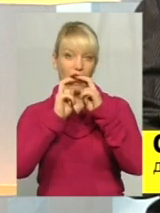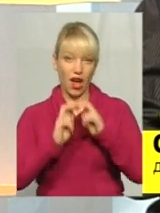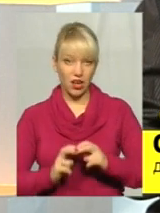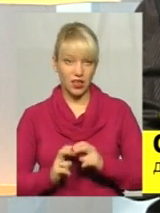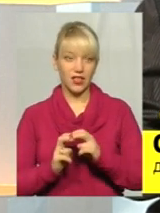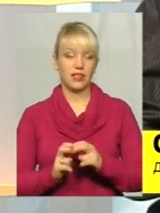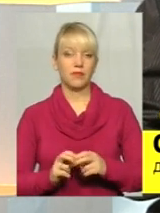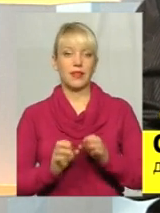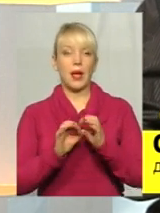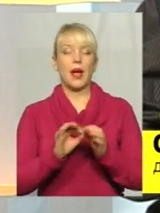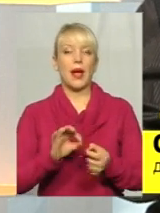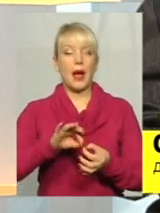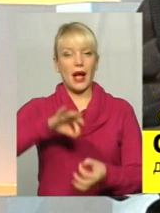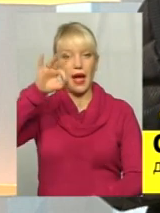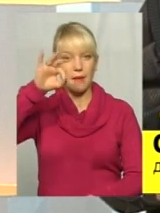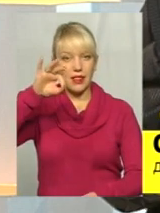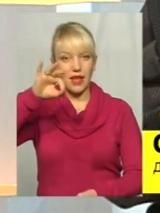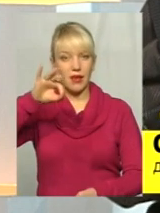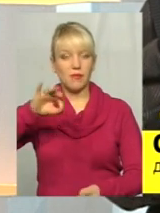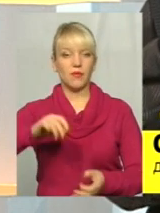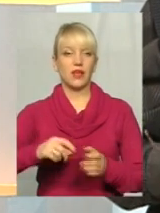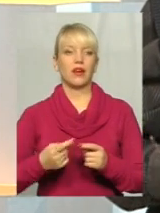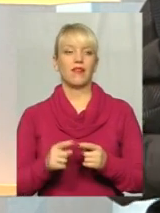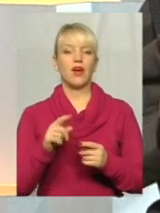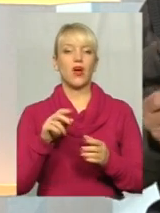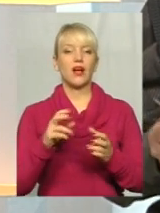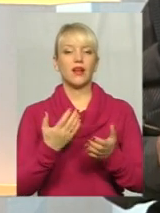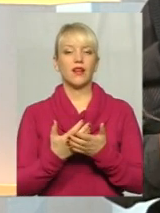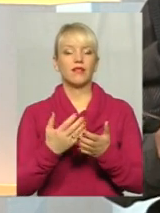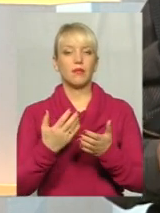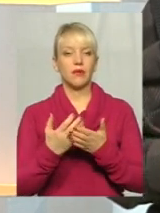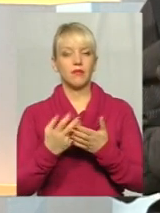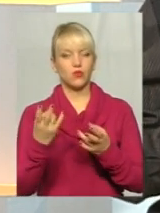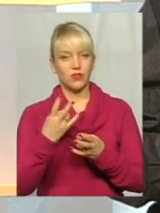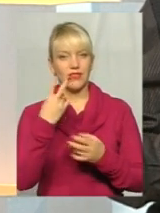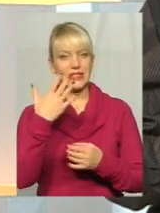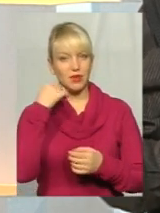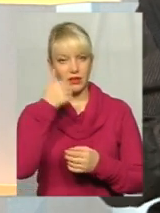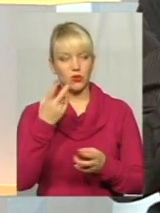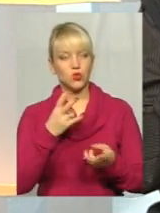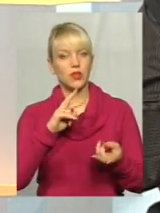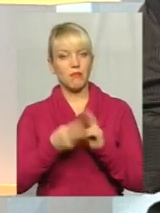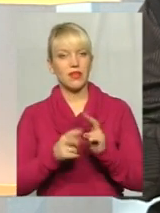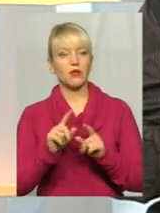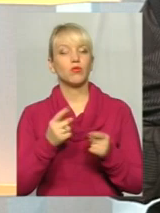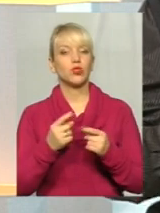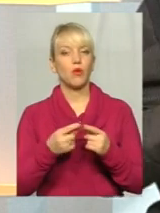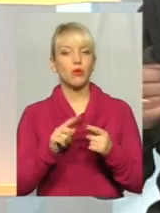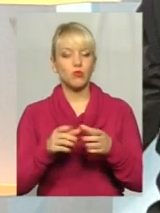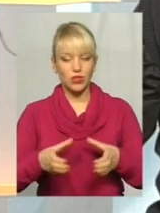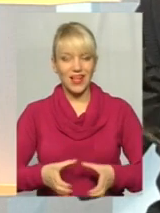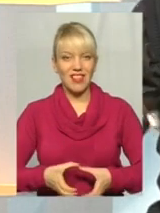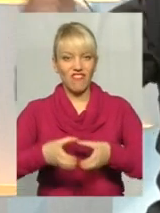кабельно-проводникову продукцію в ліфтах 25 і більше років треба змінювати. Чому? Вона знаходиться в шахті,